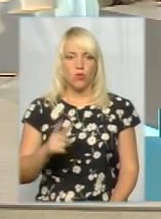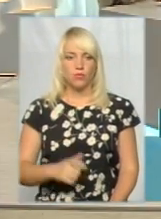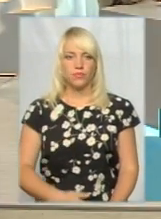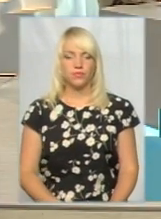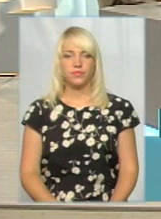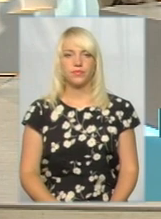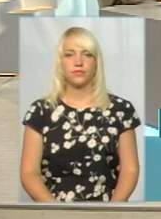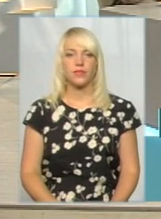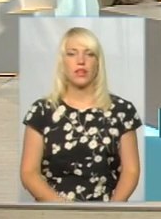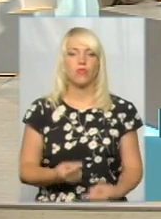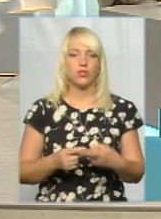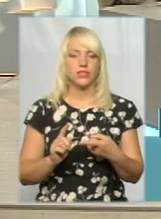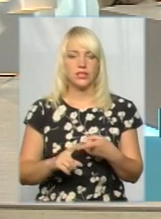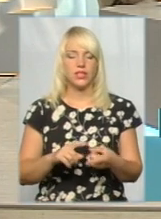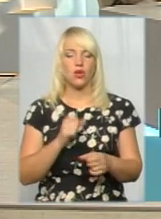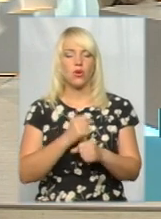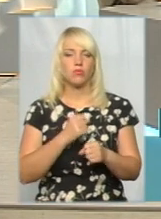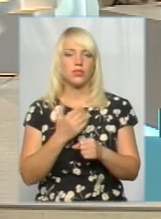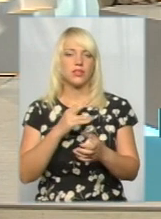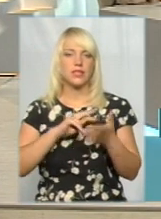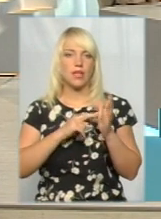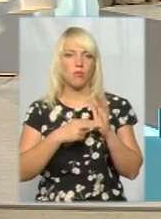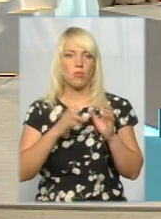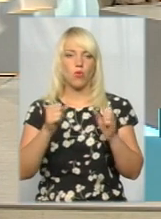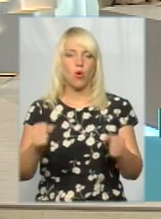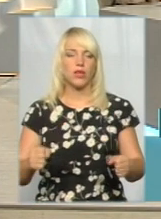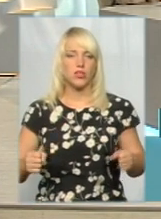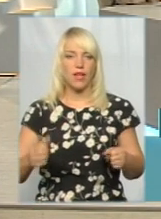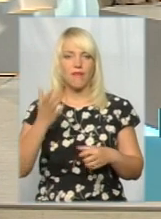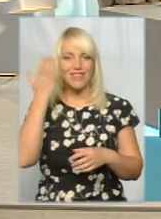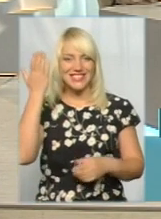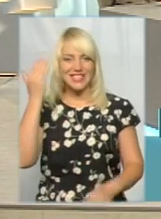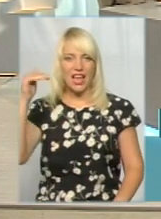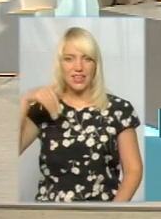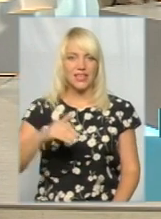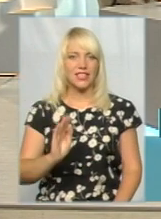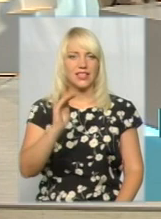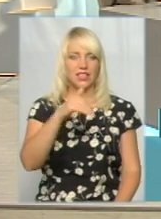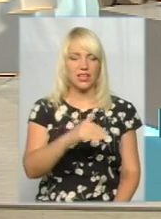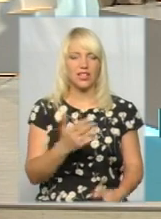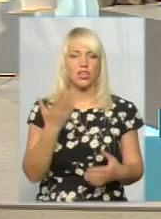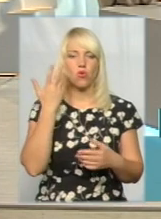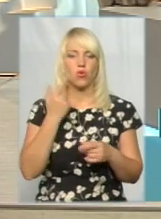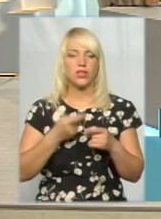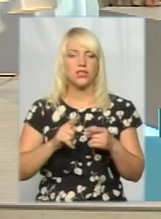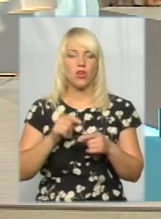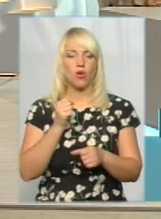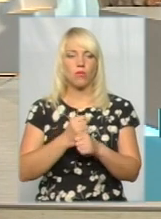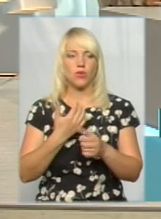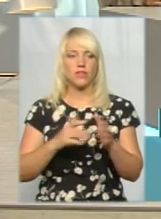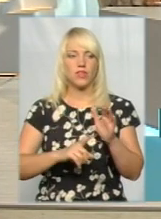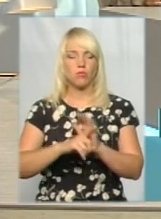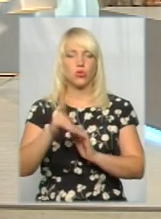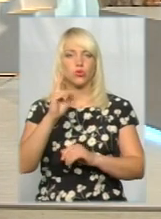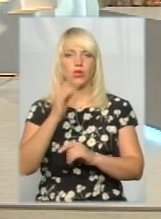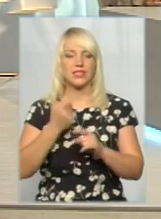ті роботи, які заплановані по атракціону «Веселі Гірки», коли ці роботи вже почнуться і хто